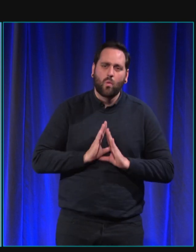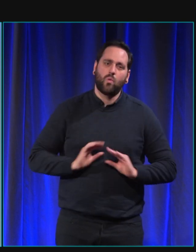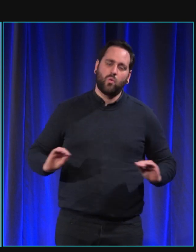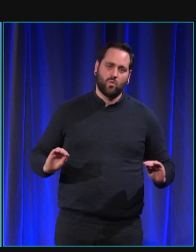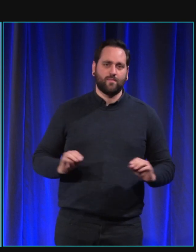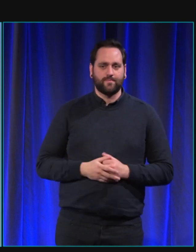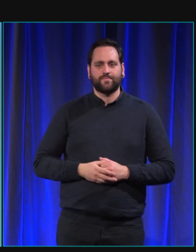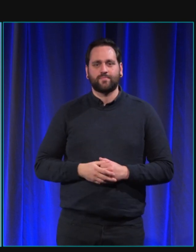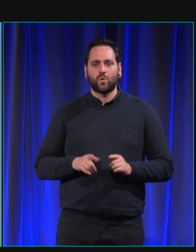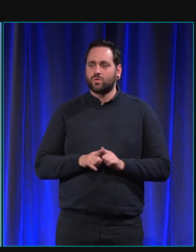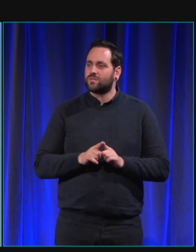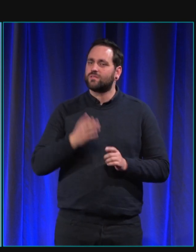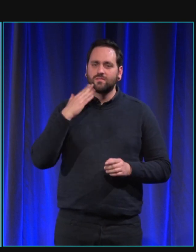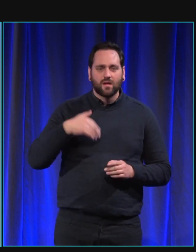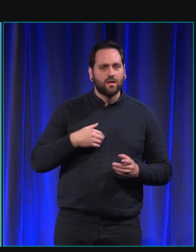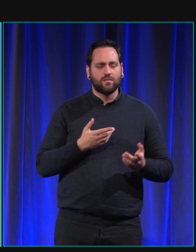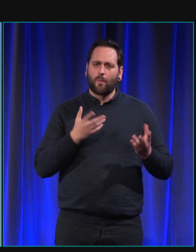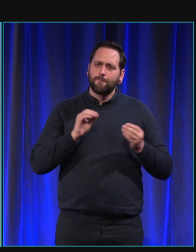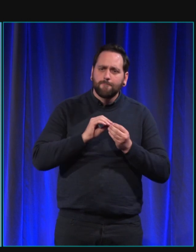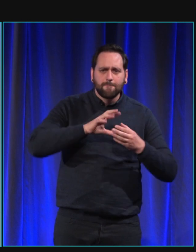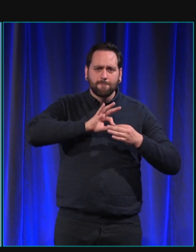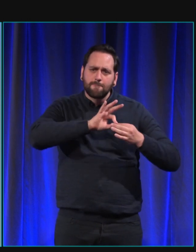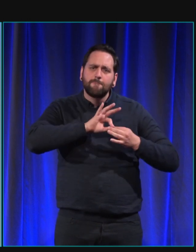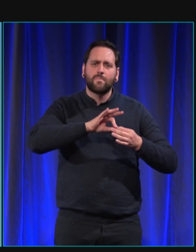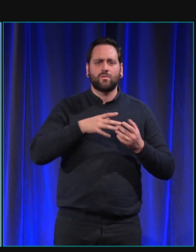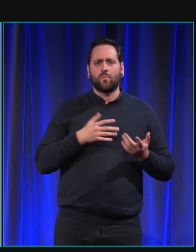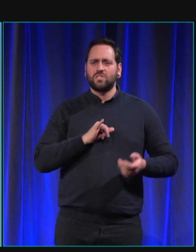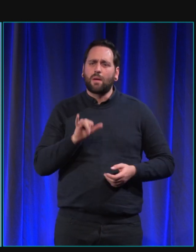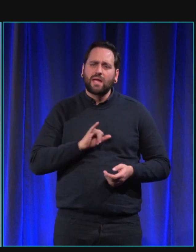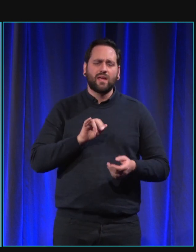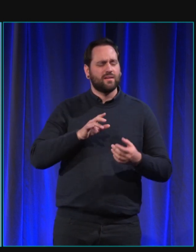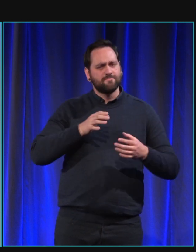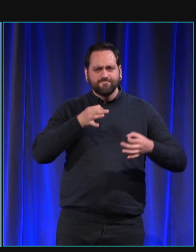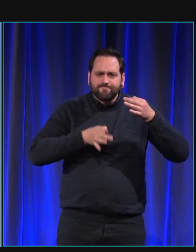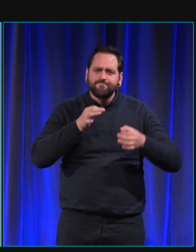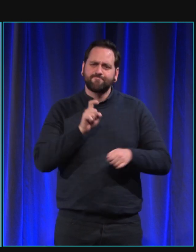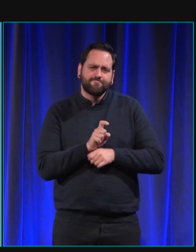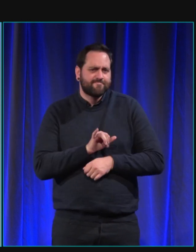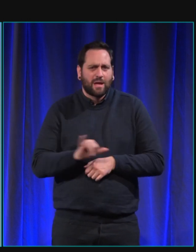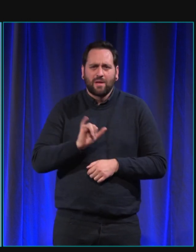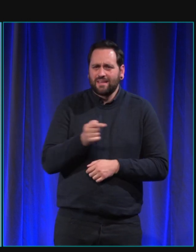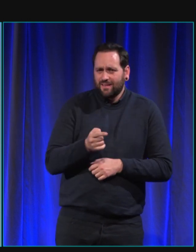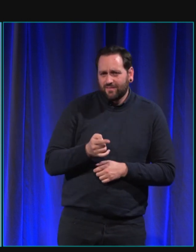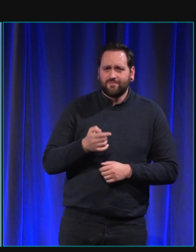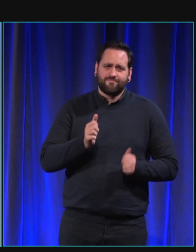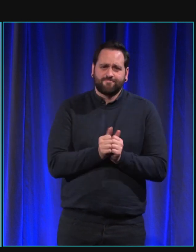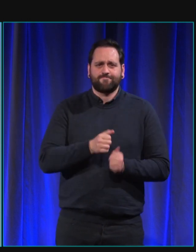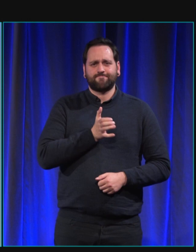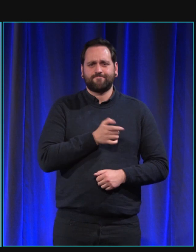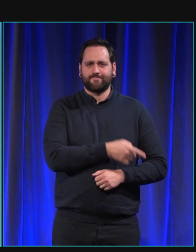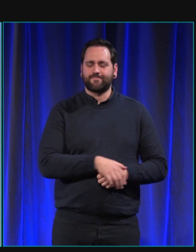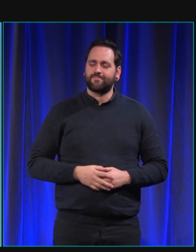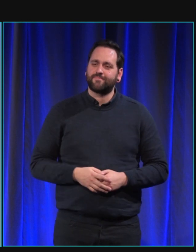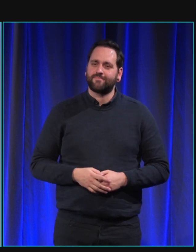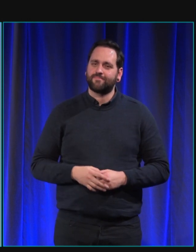rapportent beaucoup de propriétaires, de bénéficiaires. Et de l'autre côté, la présence d'un chien diminue